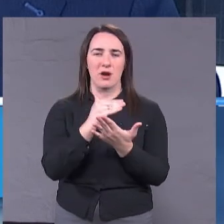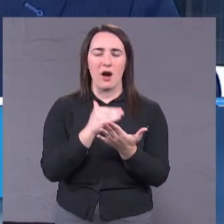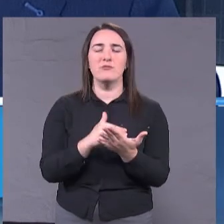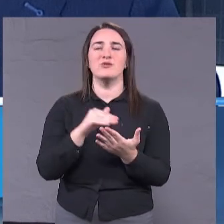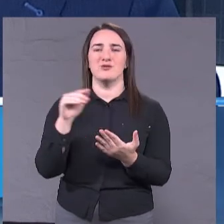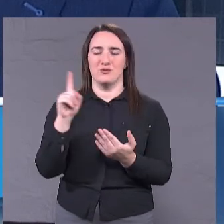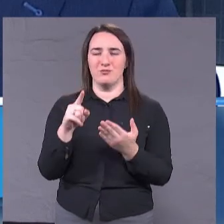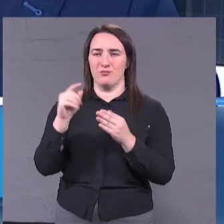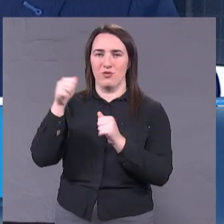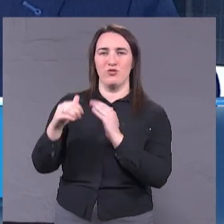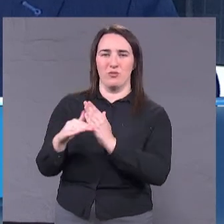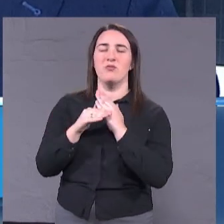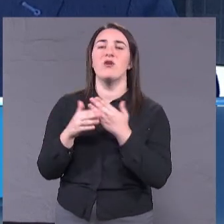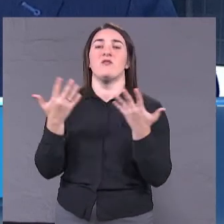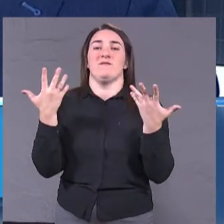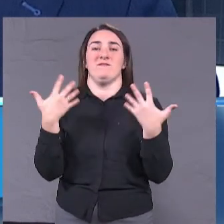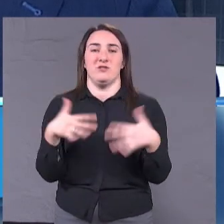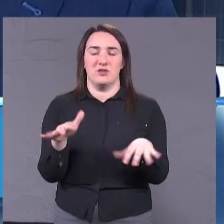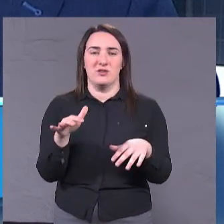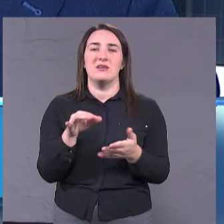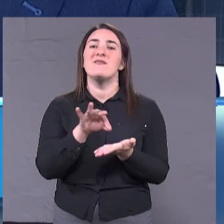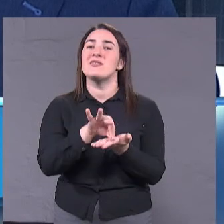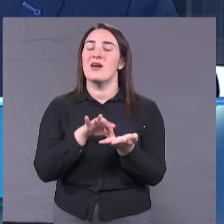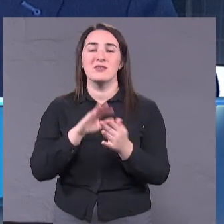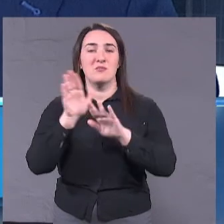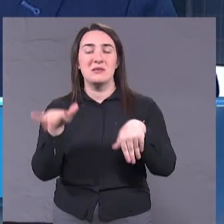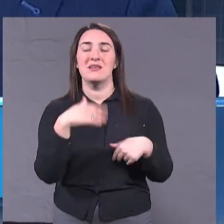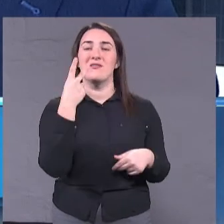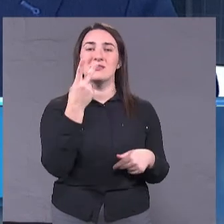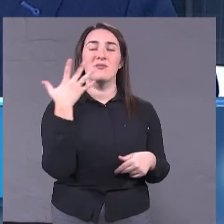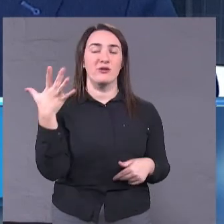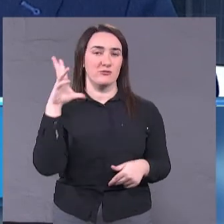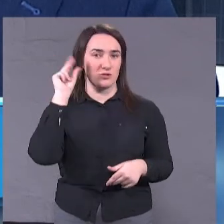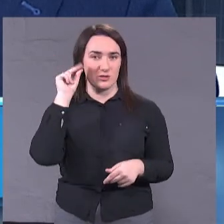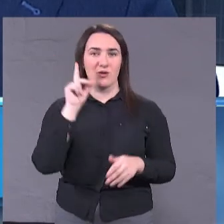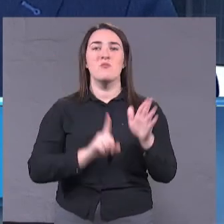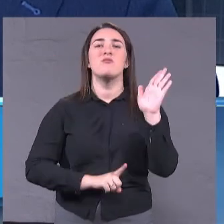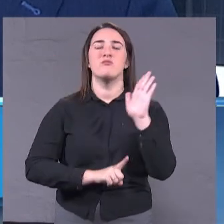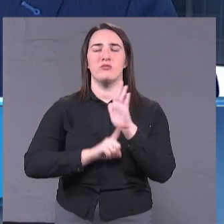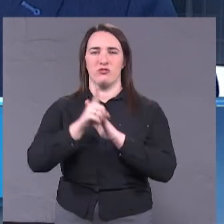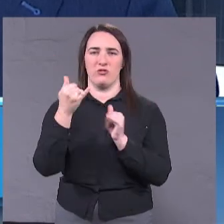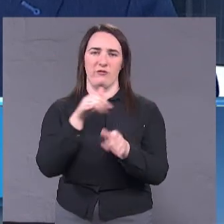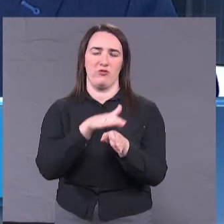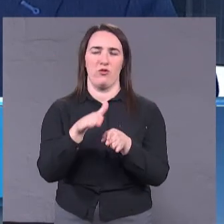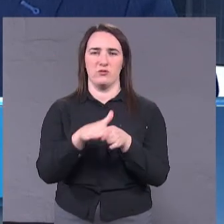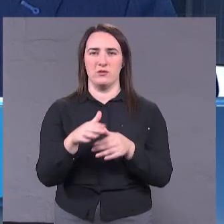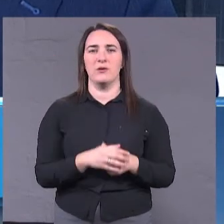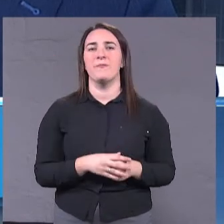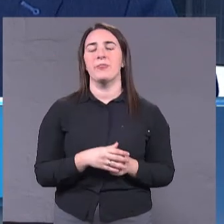сьогодні вже зразу після 25-го числа начати її реалізовувати. Я вам сразу скажу,